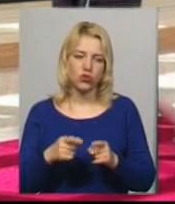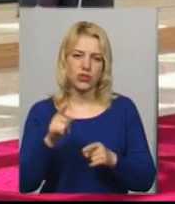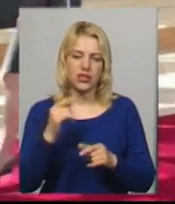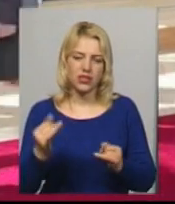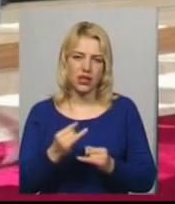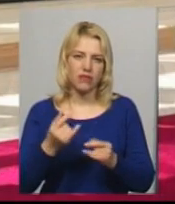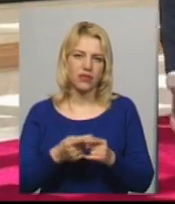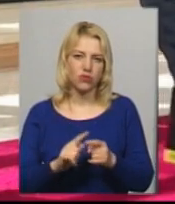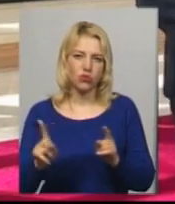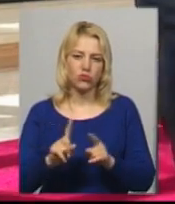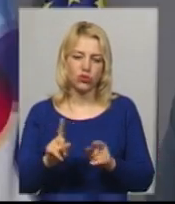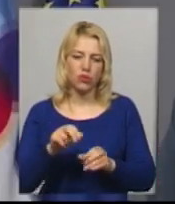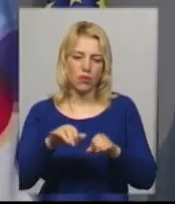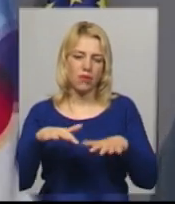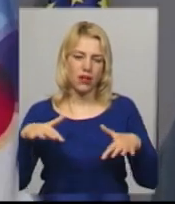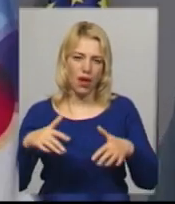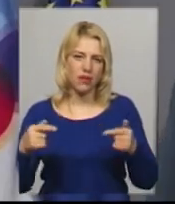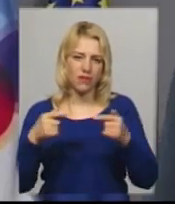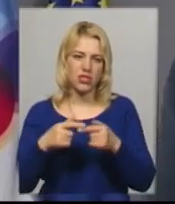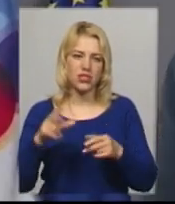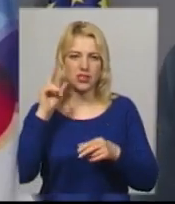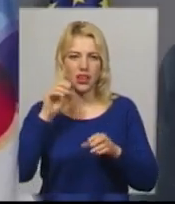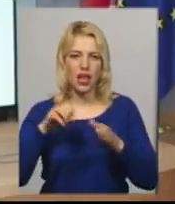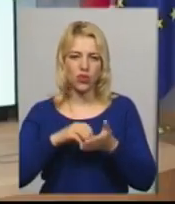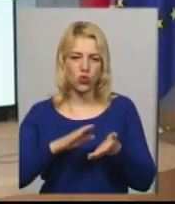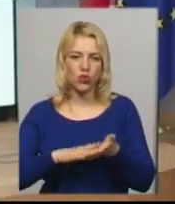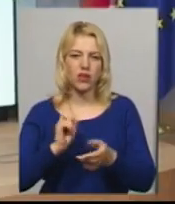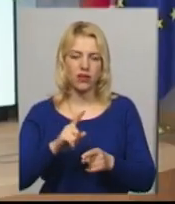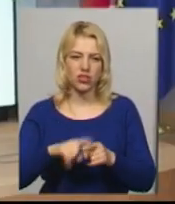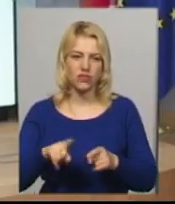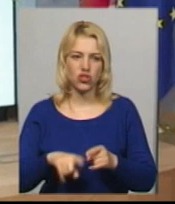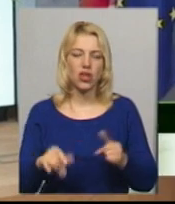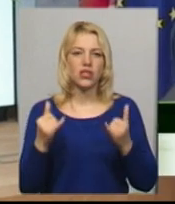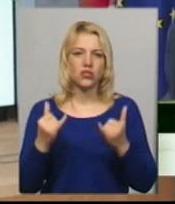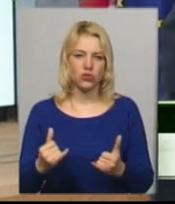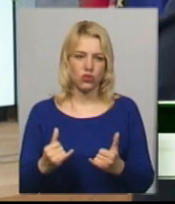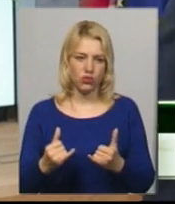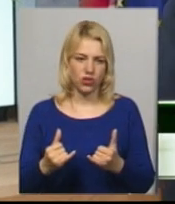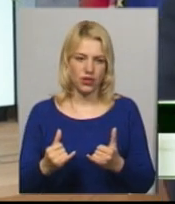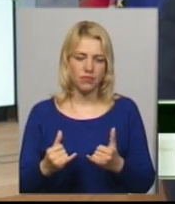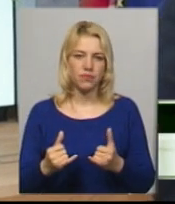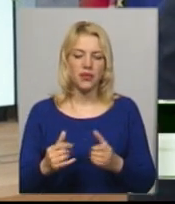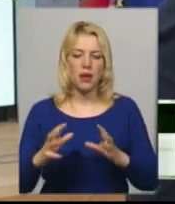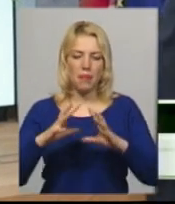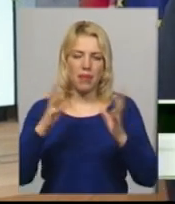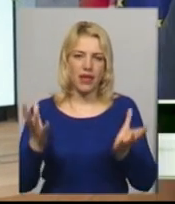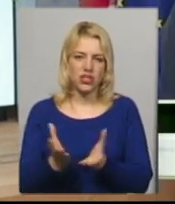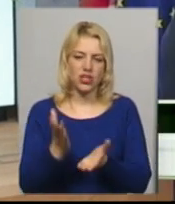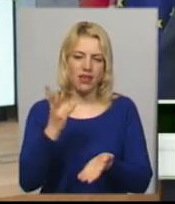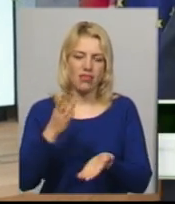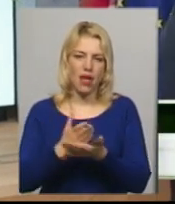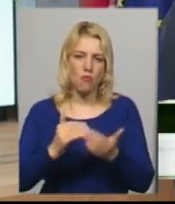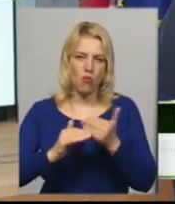зацікавлений у тому, аби парламент визначився із датою якнайшвидше. Сьогодні м'яч знаходиться на полі парламента. Я